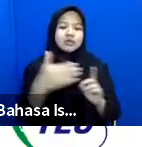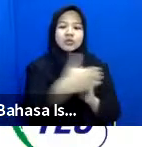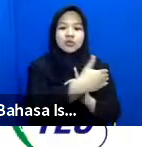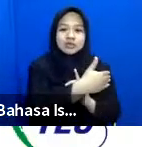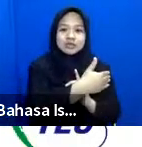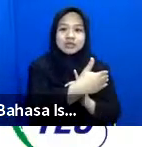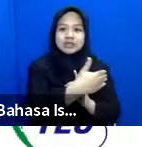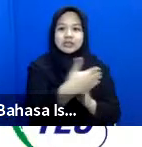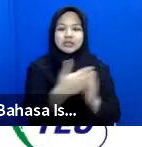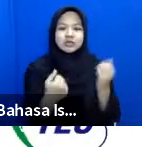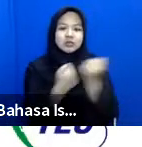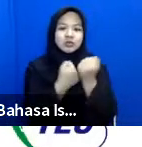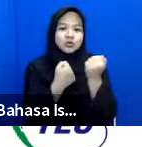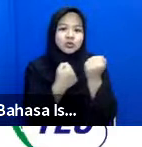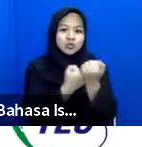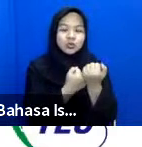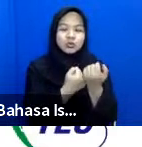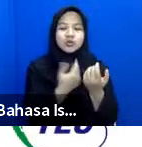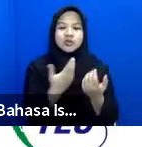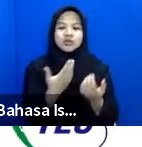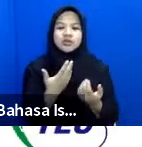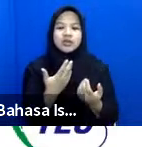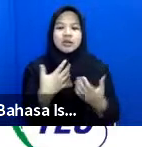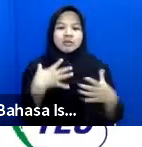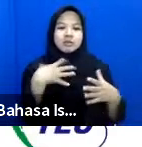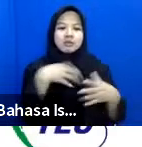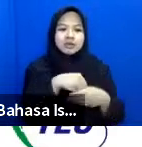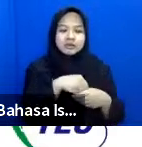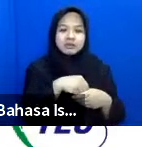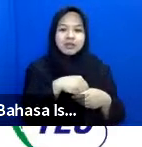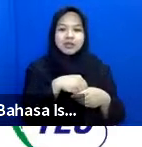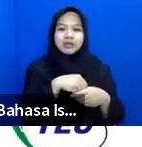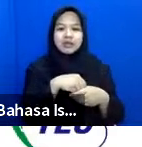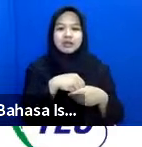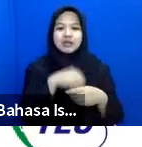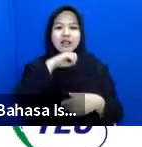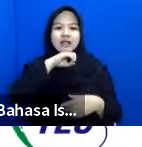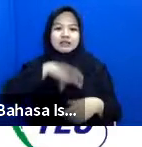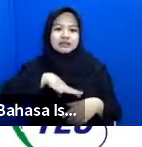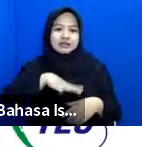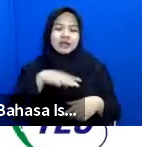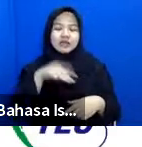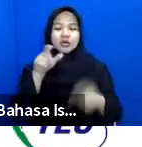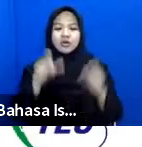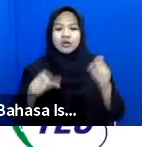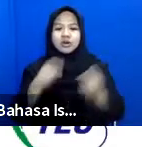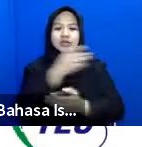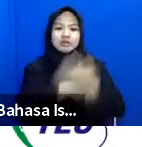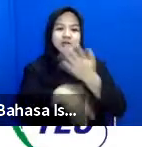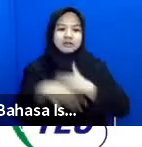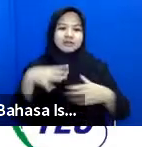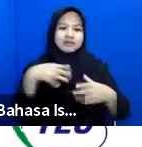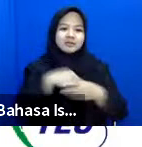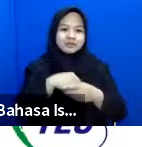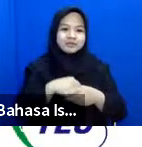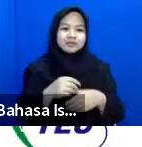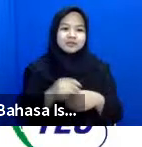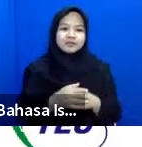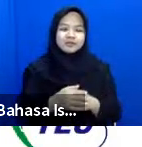mendukung dan tentunya melibatkan lansia dan orang dengan disabilitas jadi